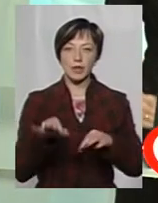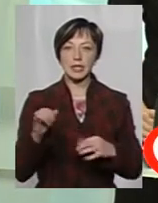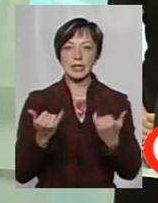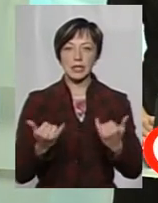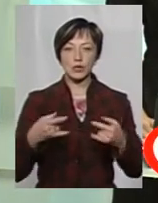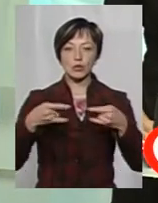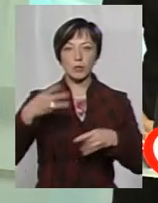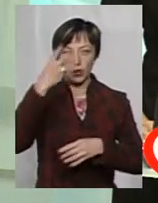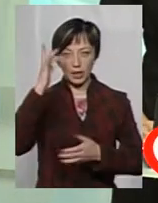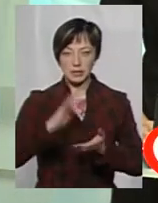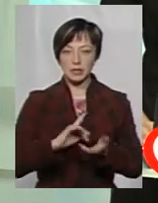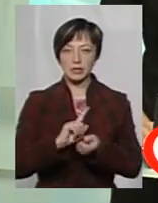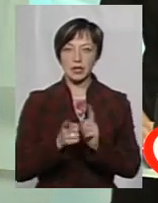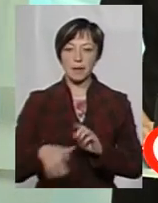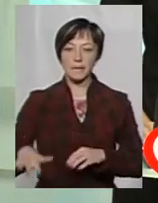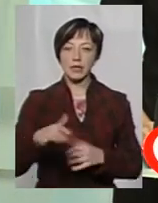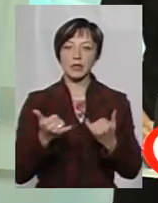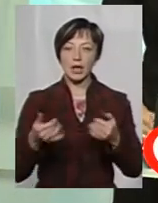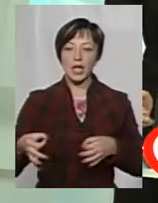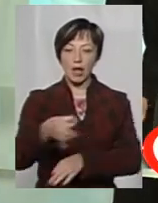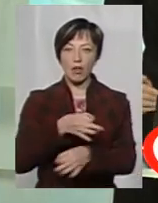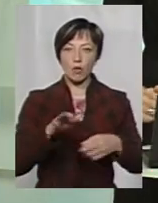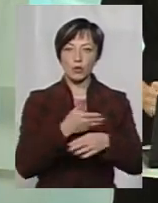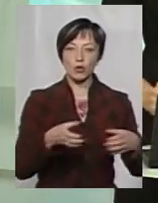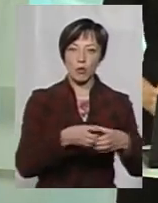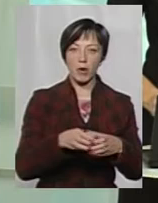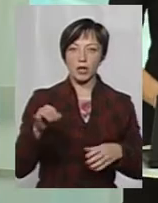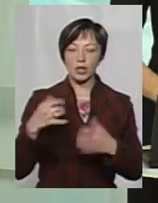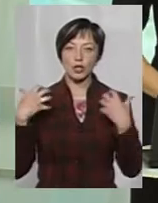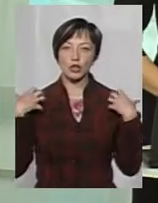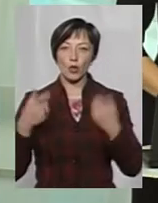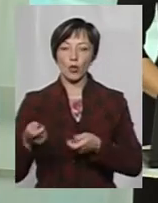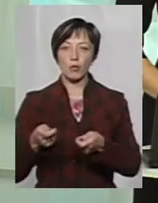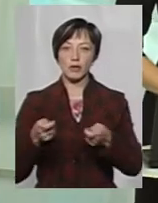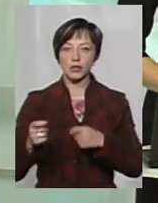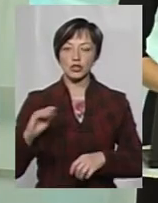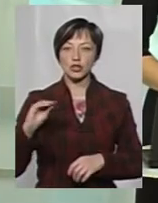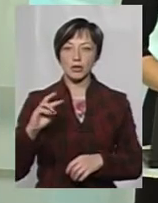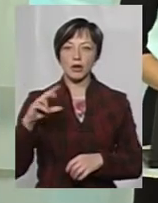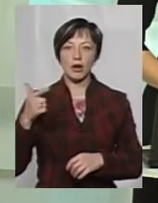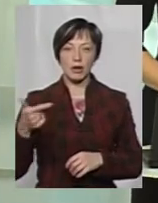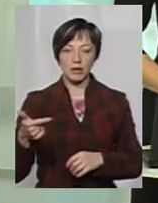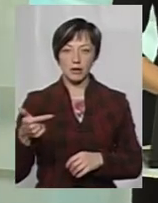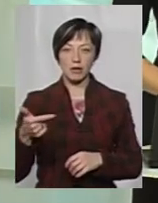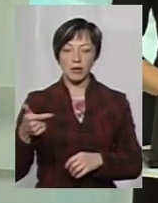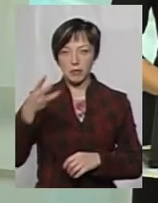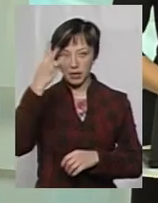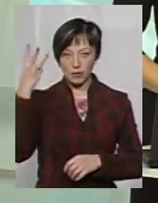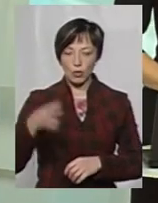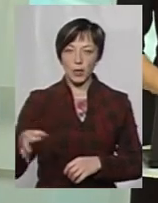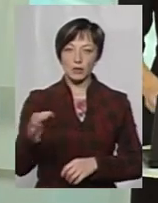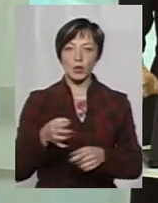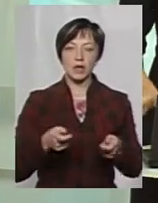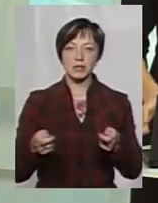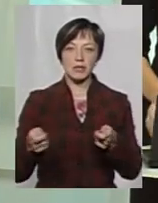нині студія «Поділля Центр» стає майданчиком для діалогу між громадою та начальником управління житлово-комунального господарства Хмельницької